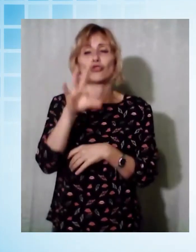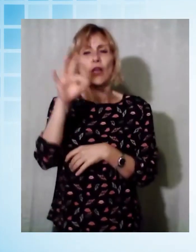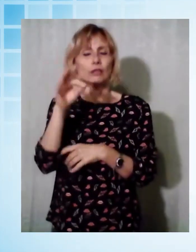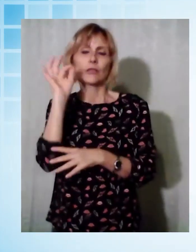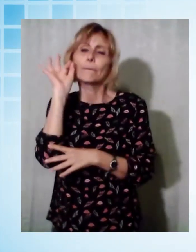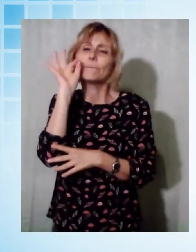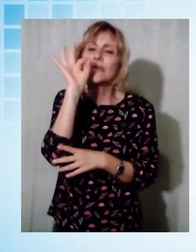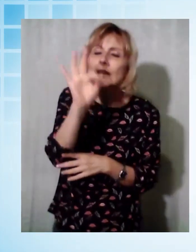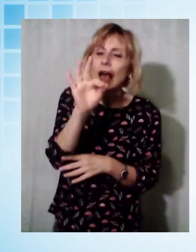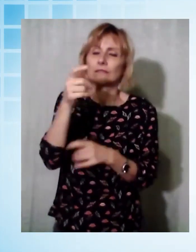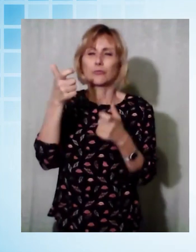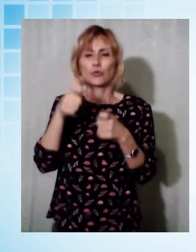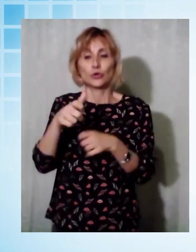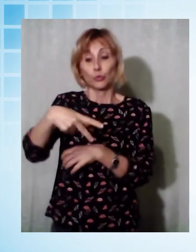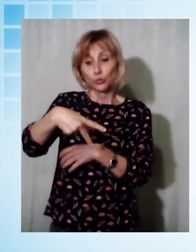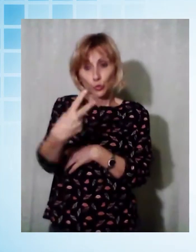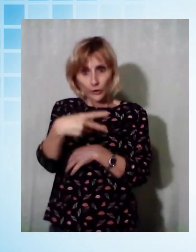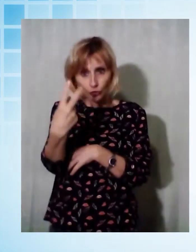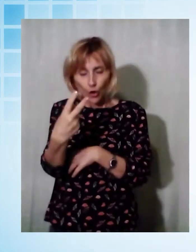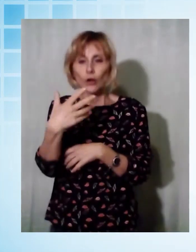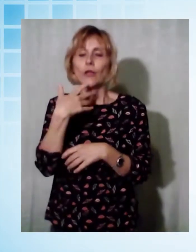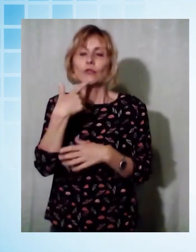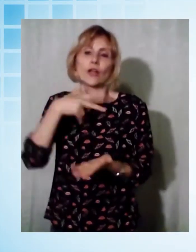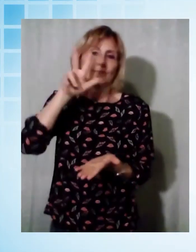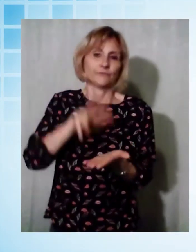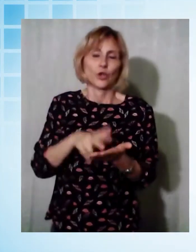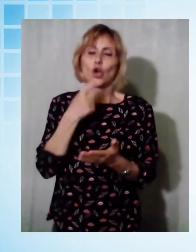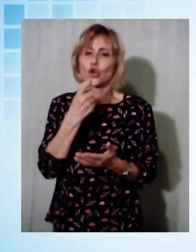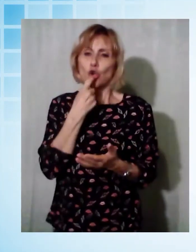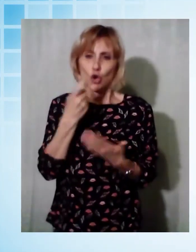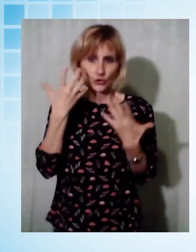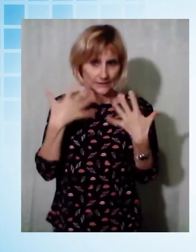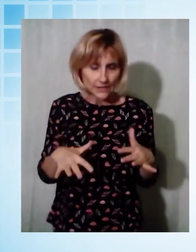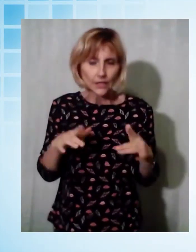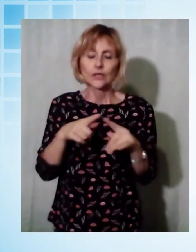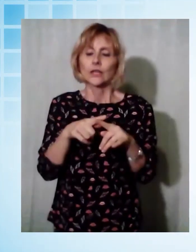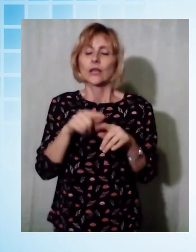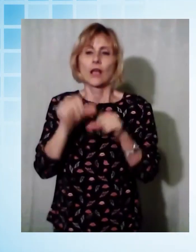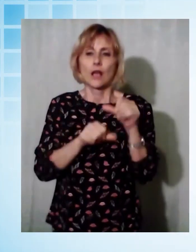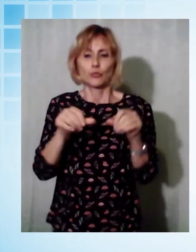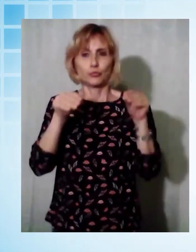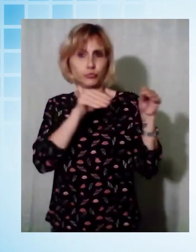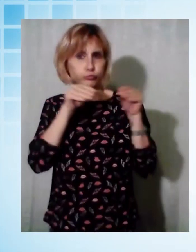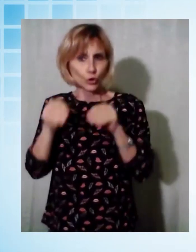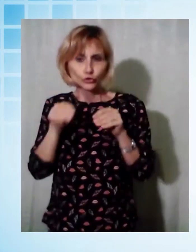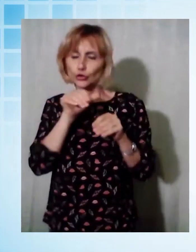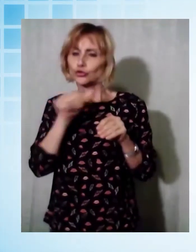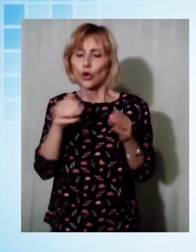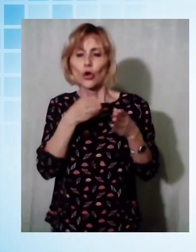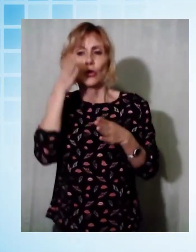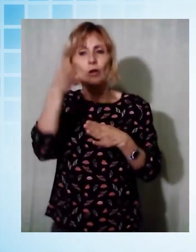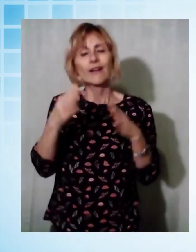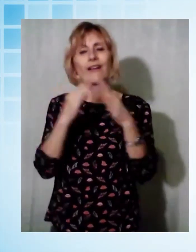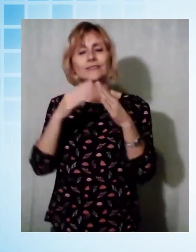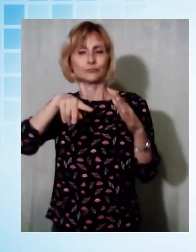due giorni erano già definiti in zona rossa, con possibilità di spostamenti soltanto verso un'abitazione privata di parenti o amici.